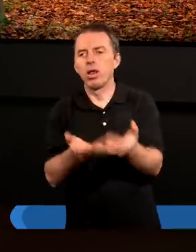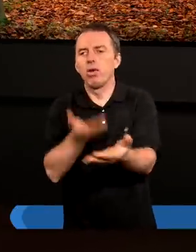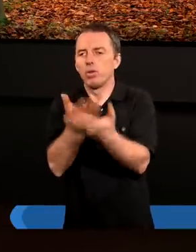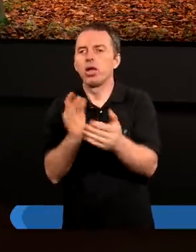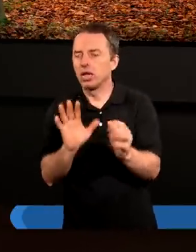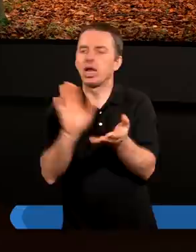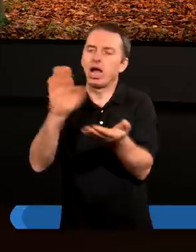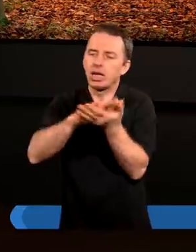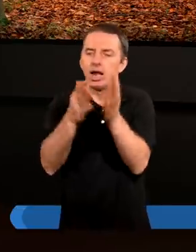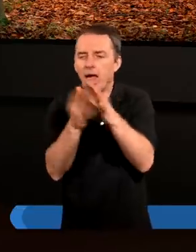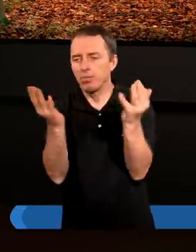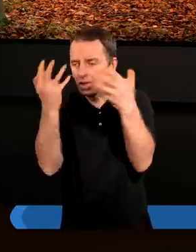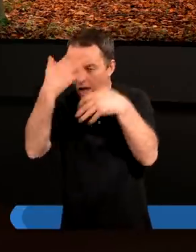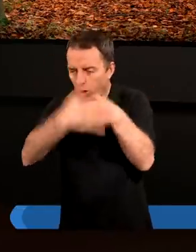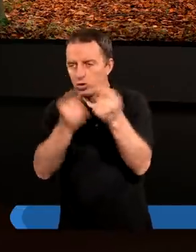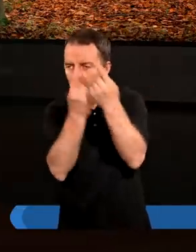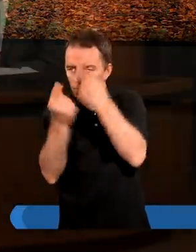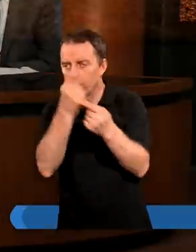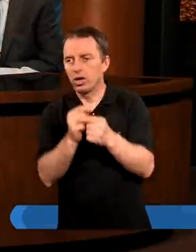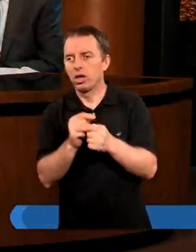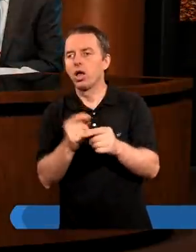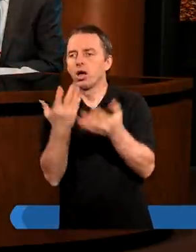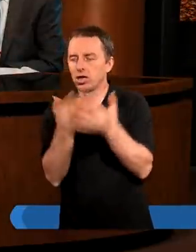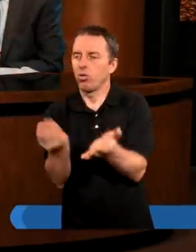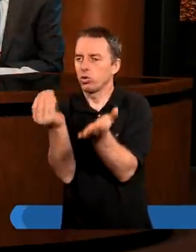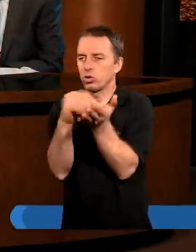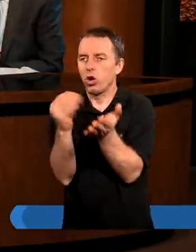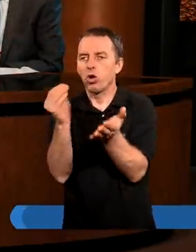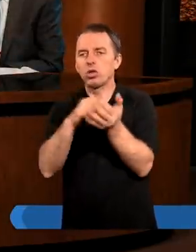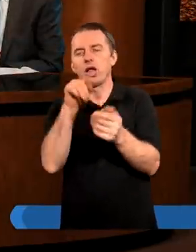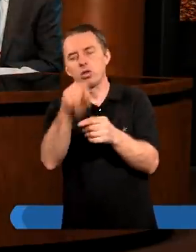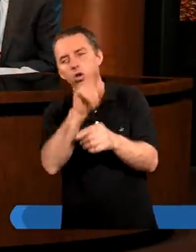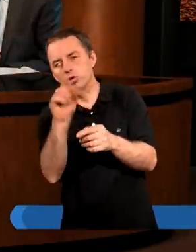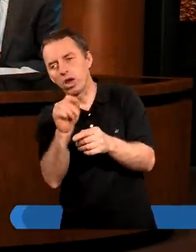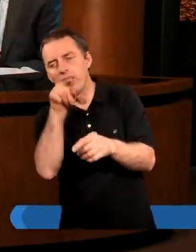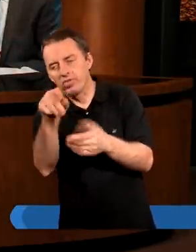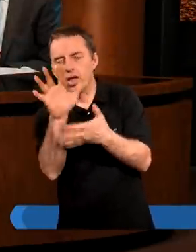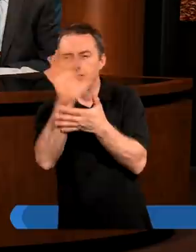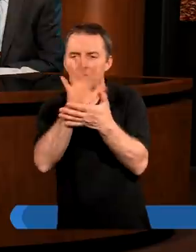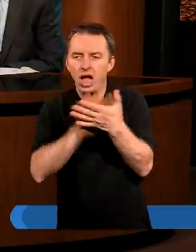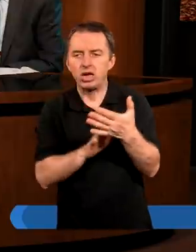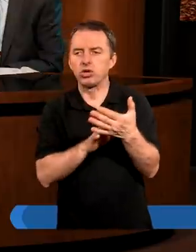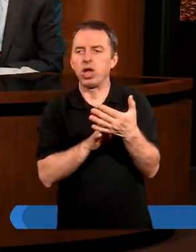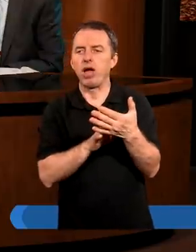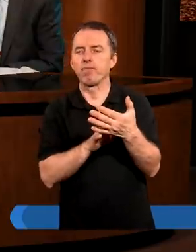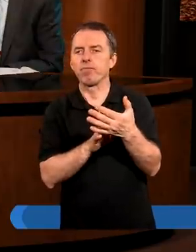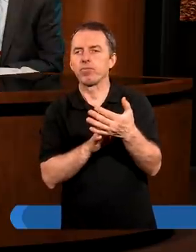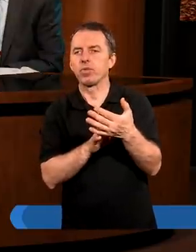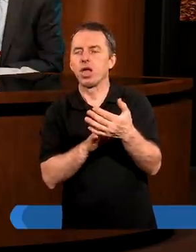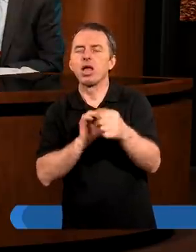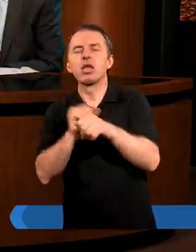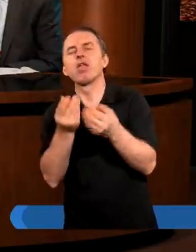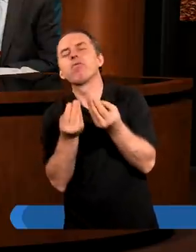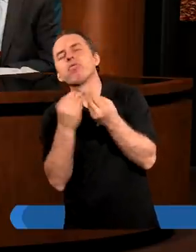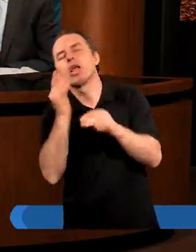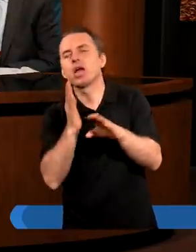zasklepić tę myśl. Ja chciałbym również dodać to, że w tym tekście jest